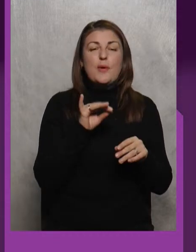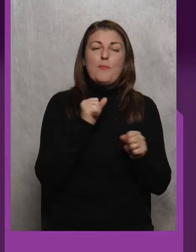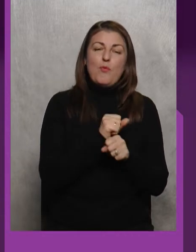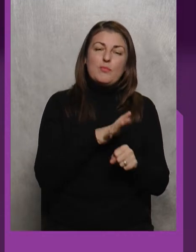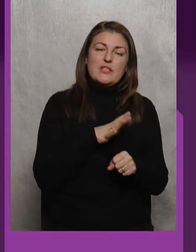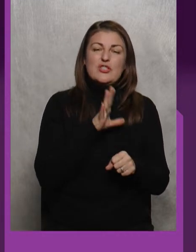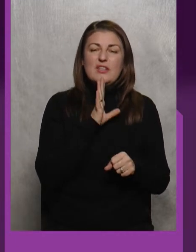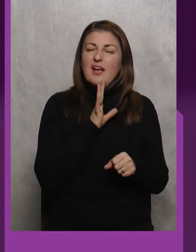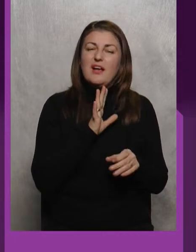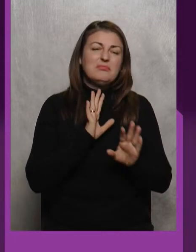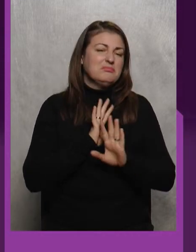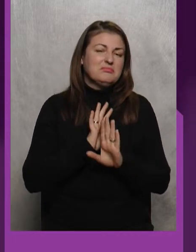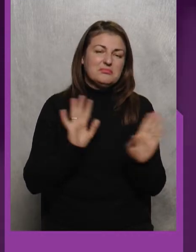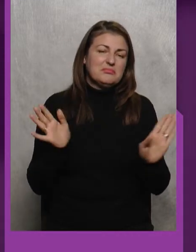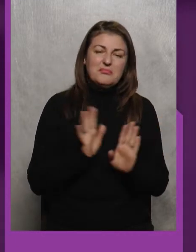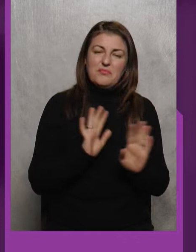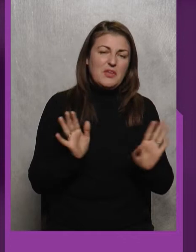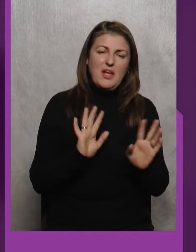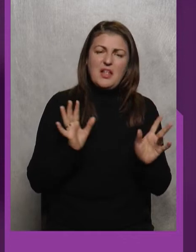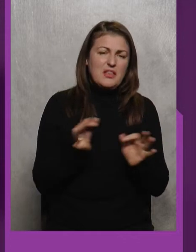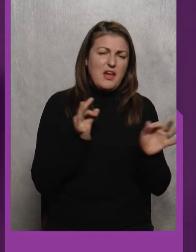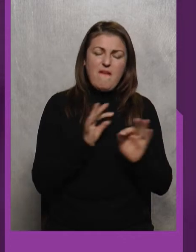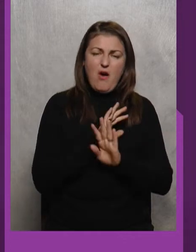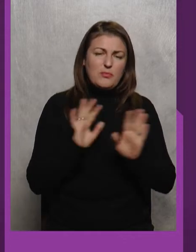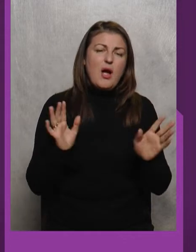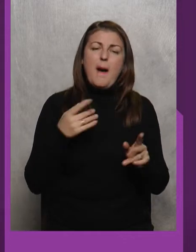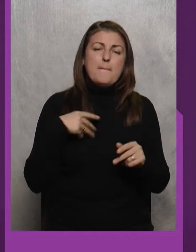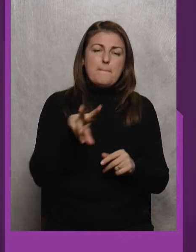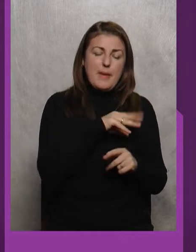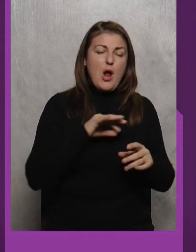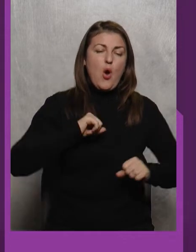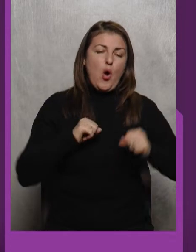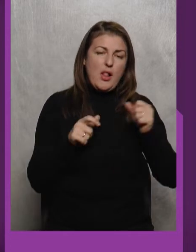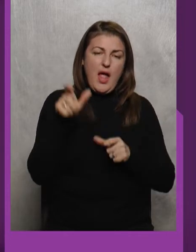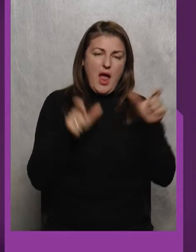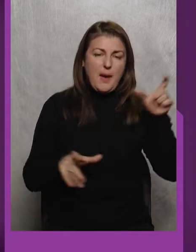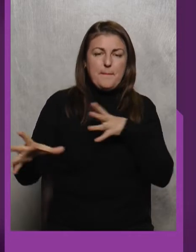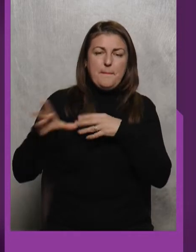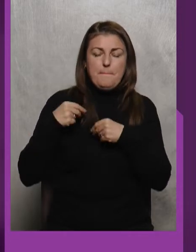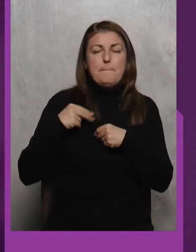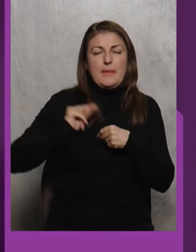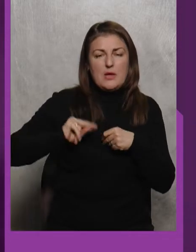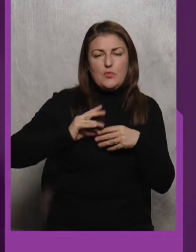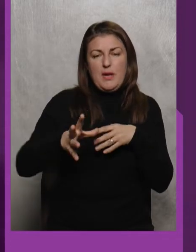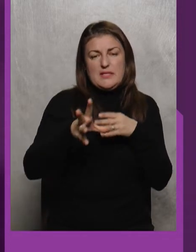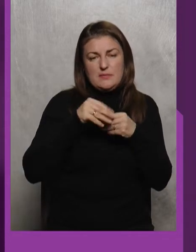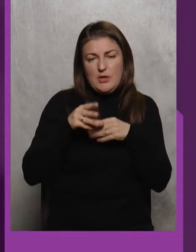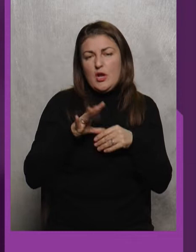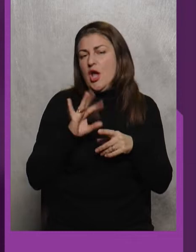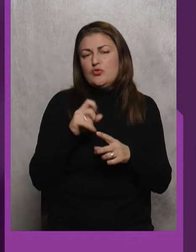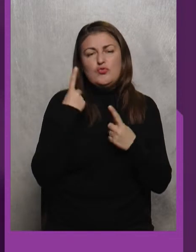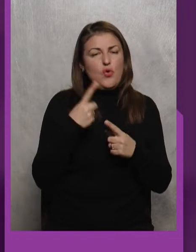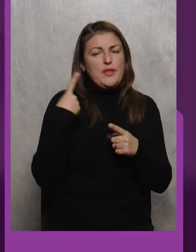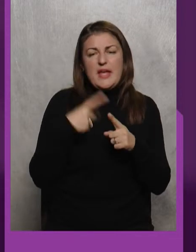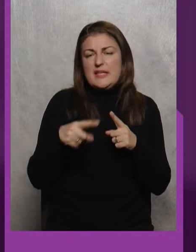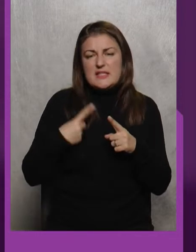може так відповісти? в якому разі Ми колеги Ми працюємо спільно І з жодної